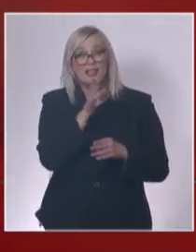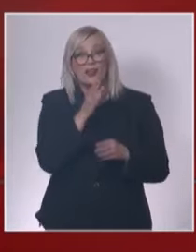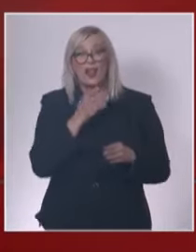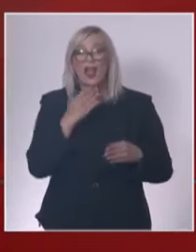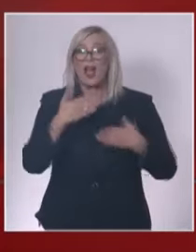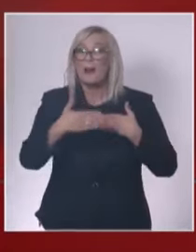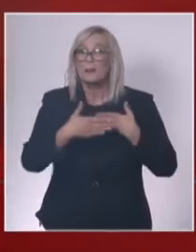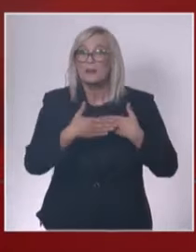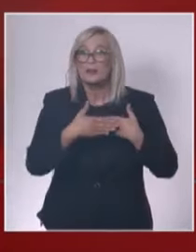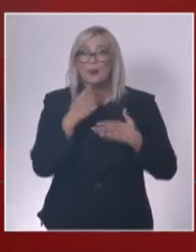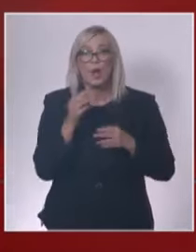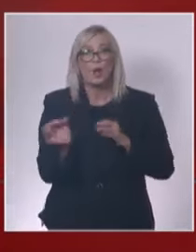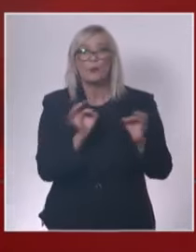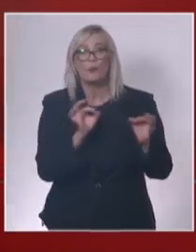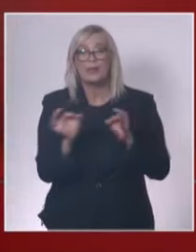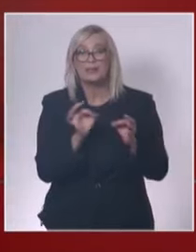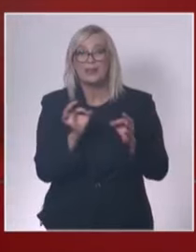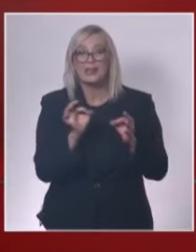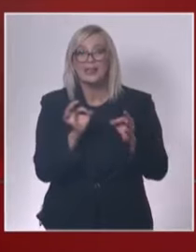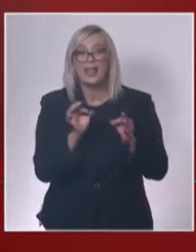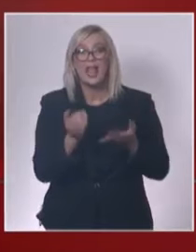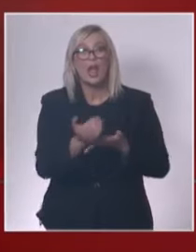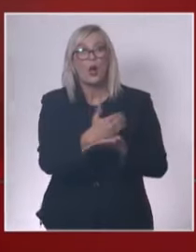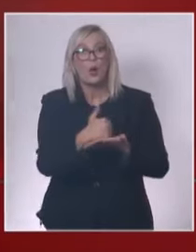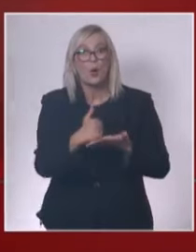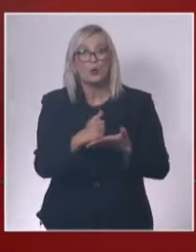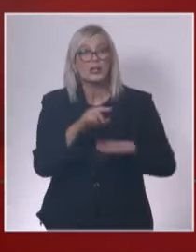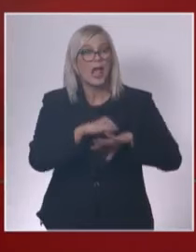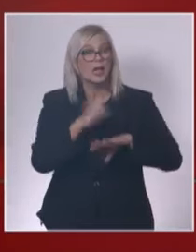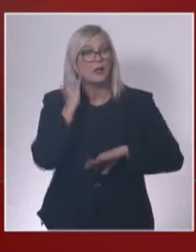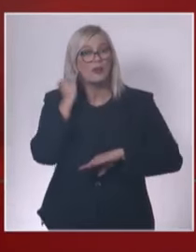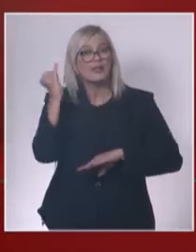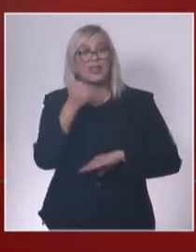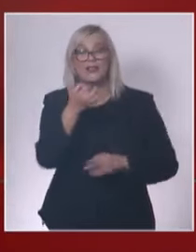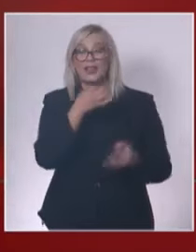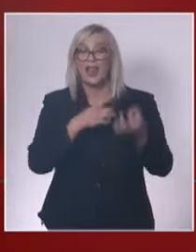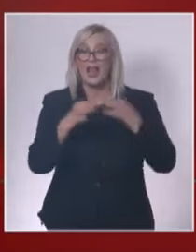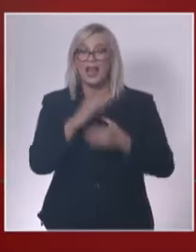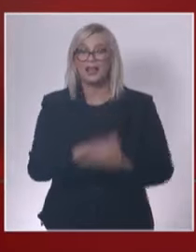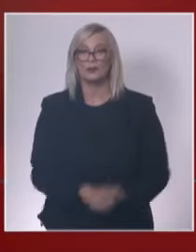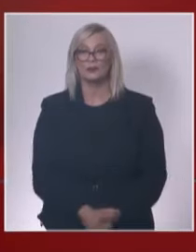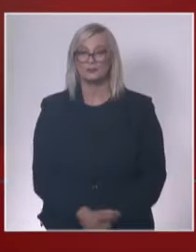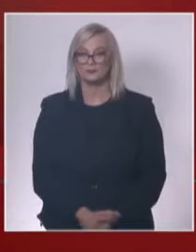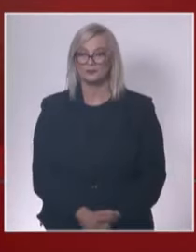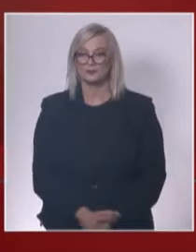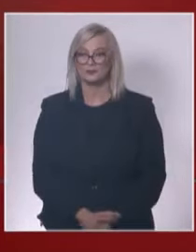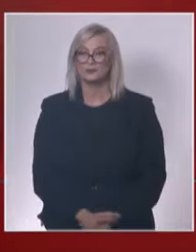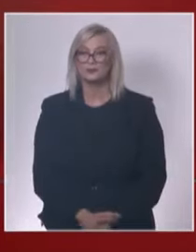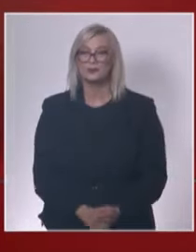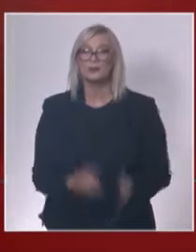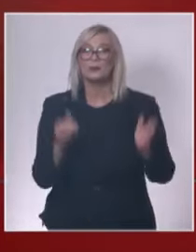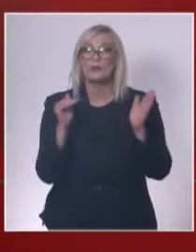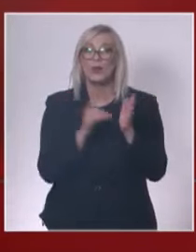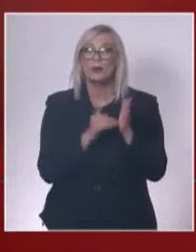безбедни, делотворни, корисни и иновативни лекови. Потребна е процес кој што ке биде пристапен,